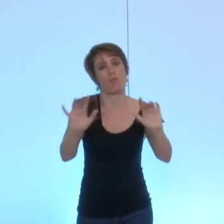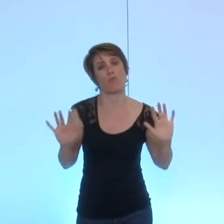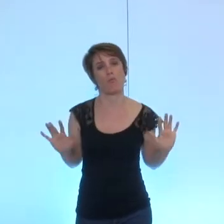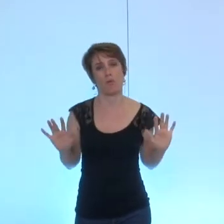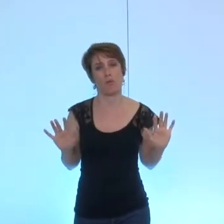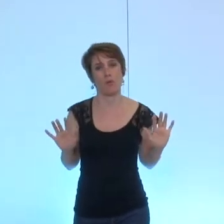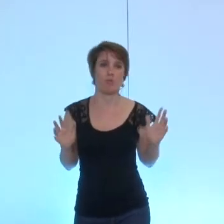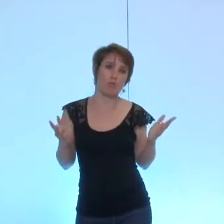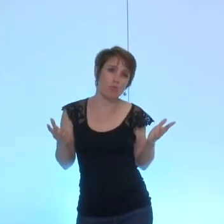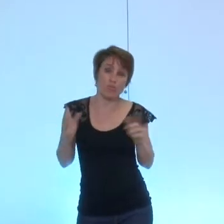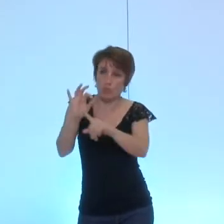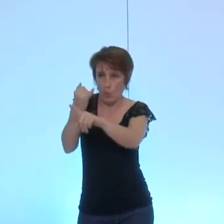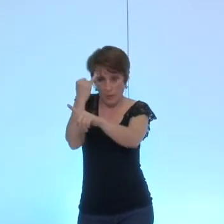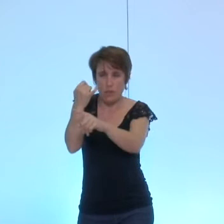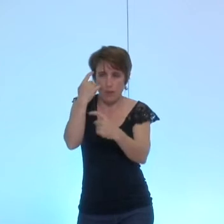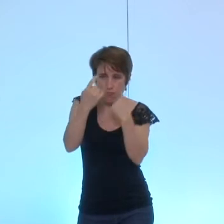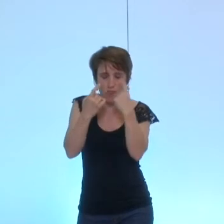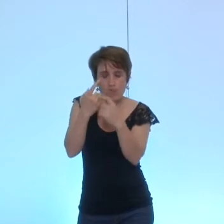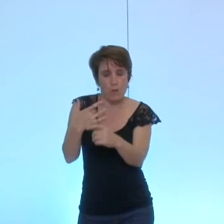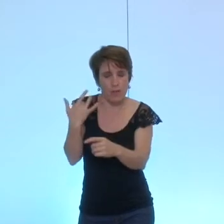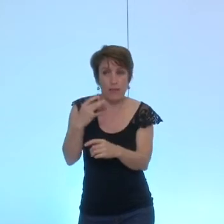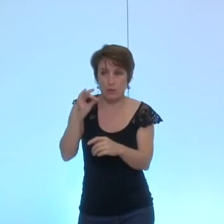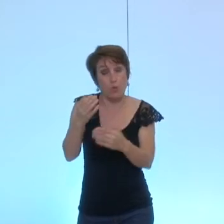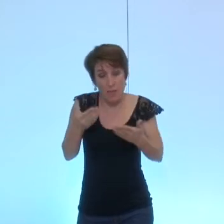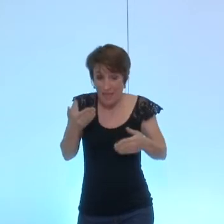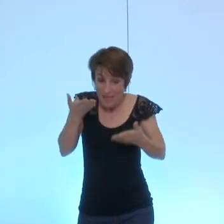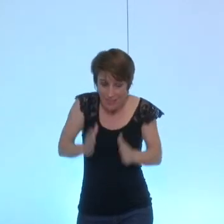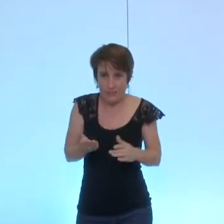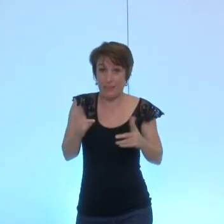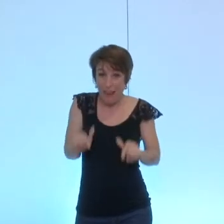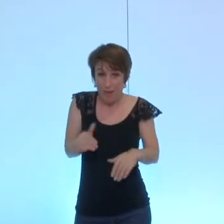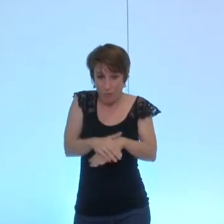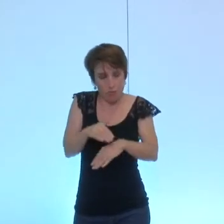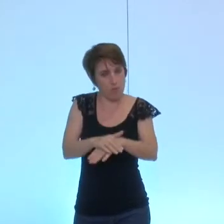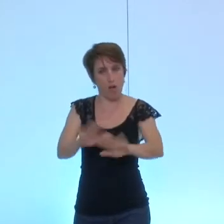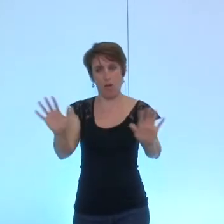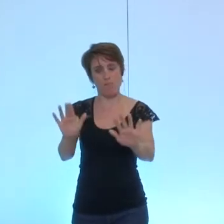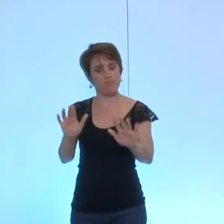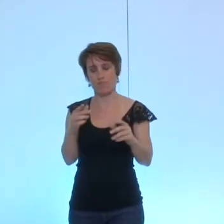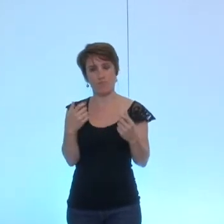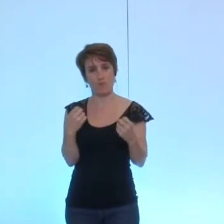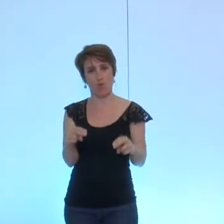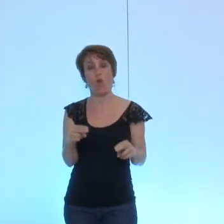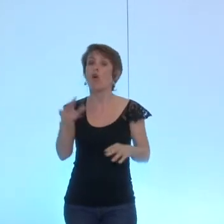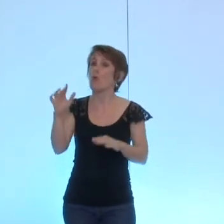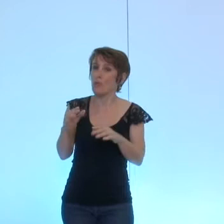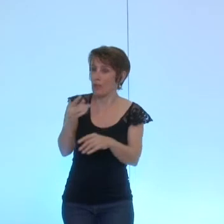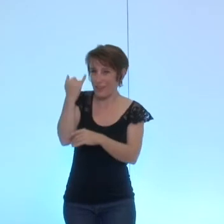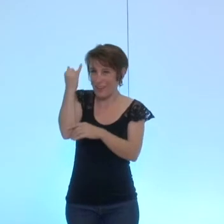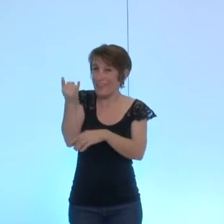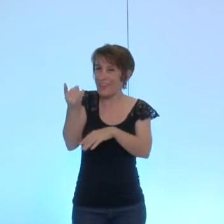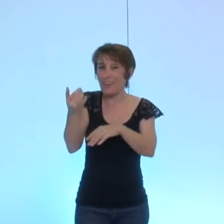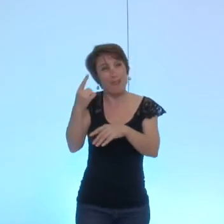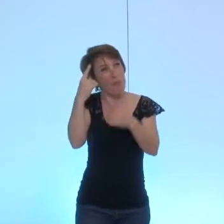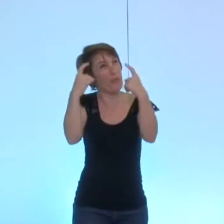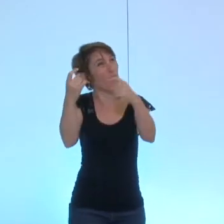effectivement qui est intéressante mais en tout cas je pense qu'elle'est pas à prendre là et si ça se trouve c'est une piste qui est sur le papier intuitivement pourrait être intéressante